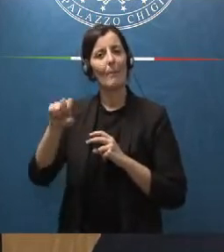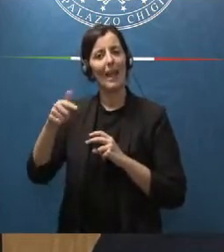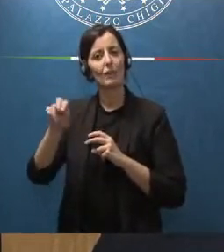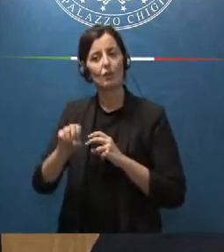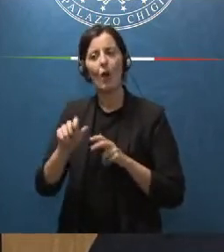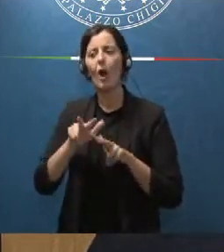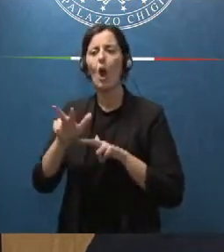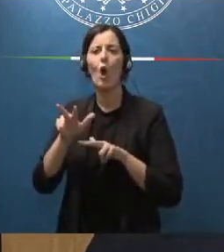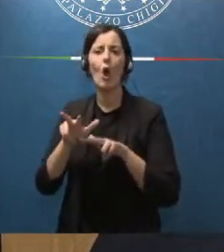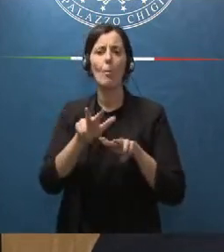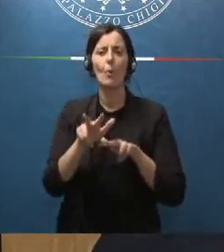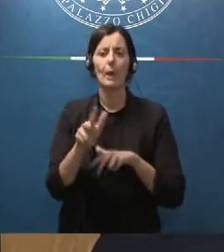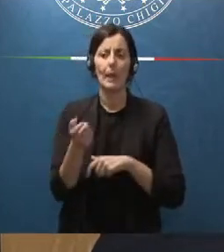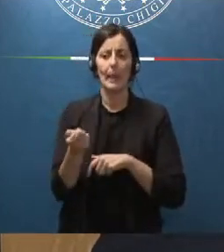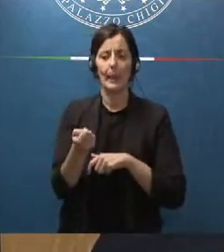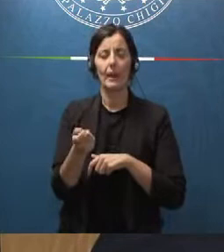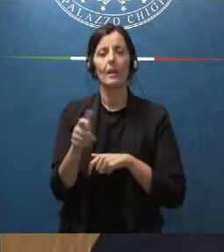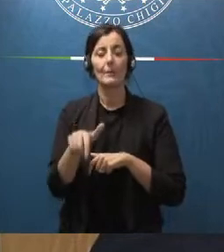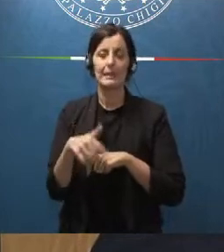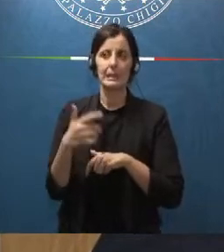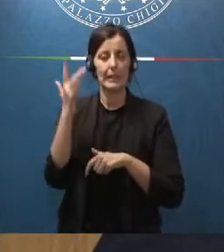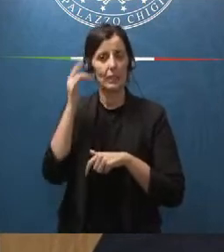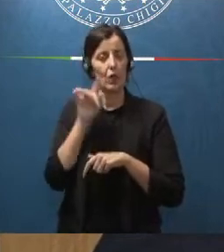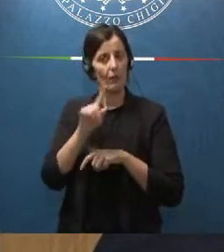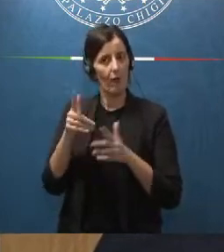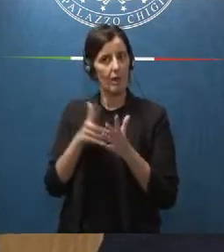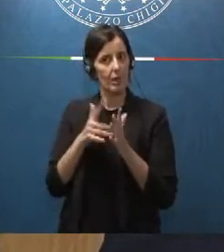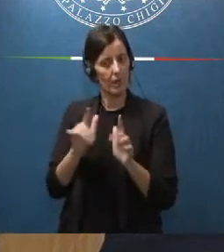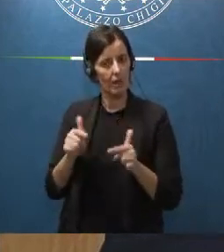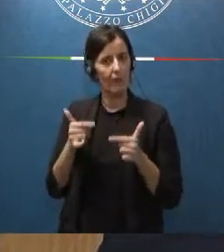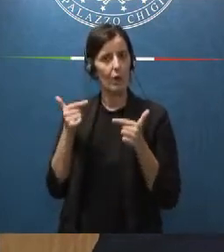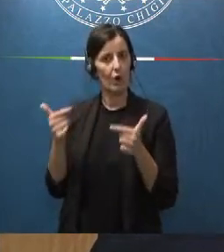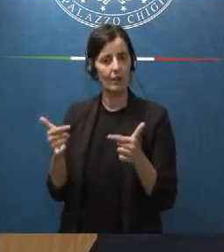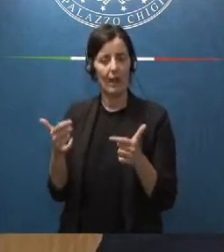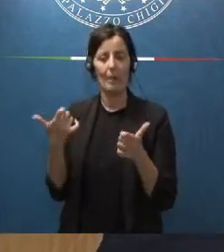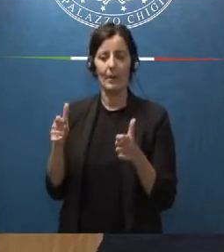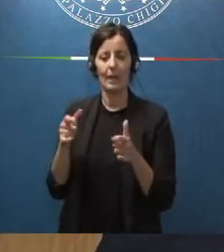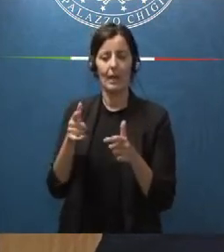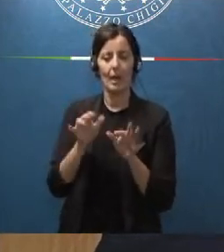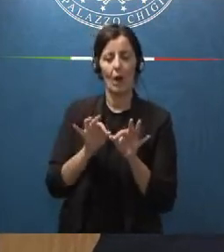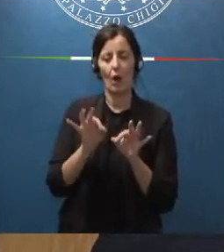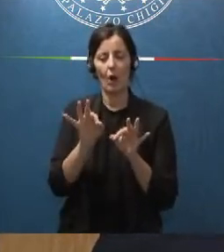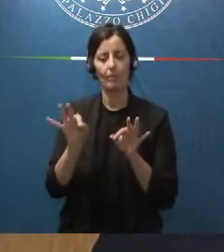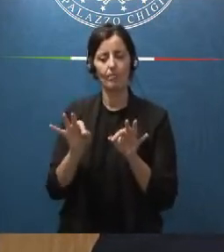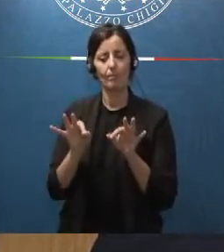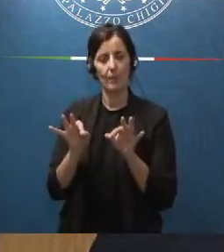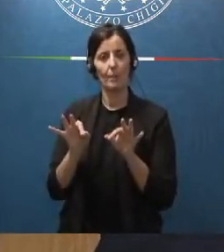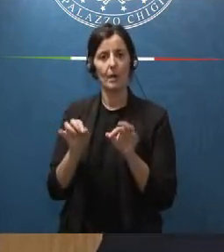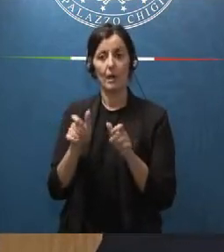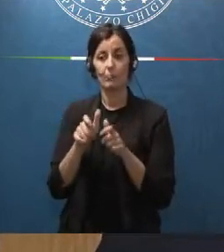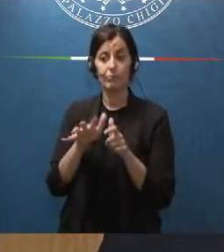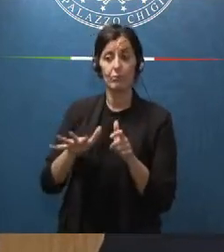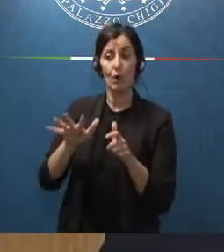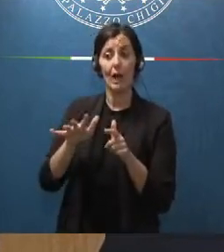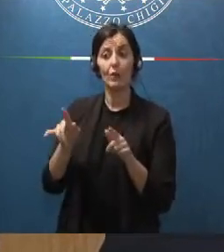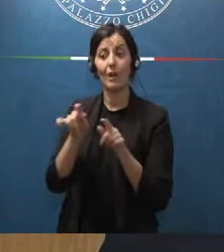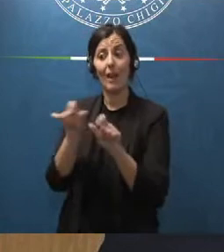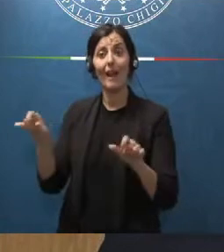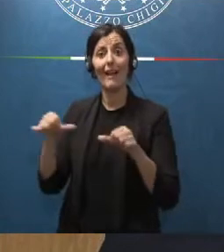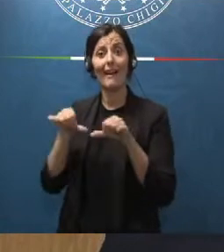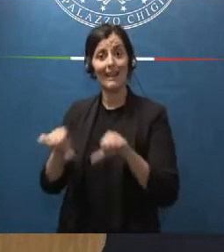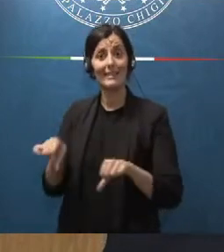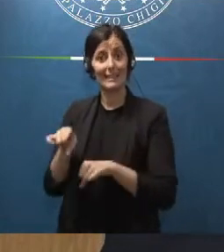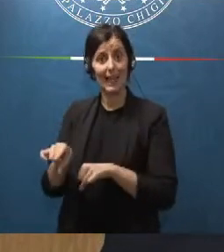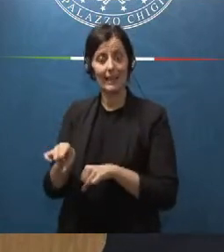rischiavamo di lasciarli un po' in difficoltà perché la loro pianta organica è legata ai residenti in questo caso